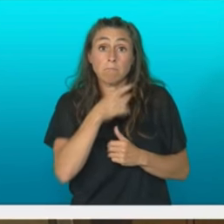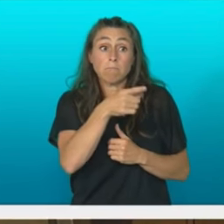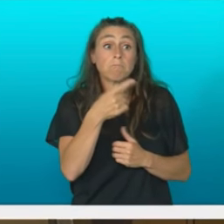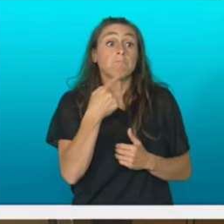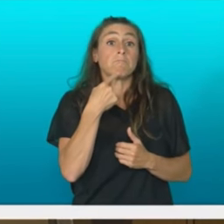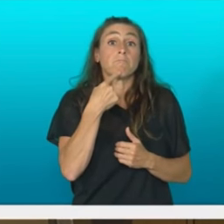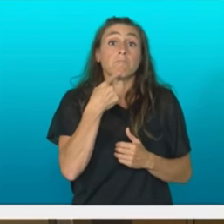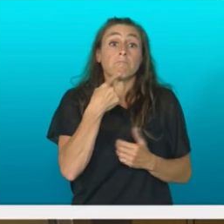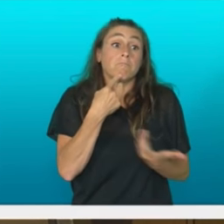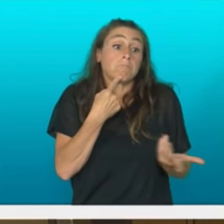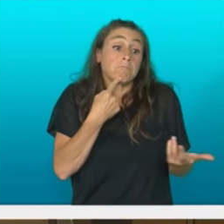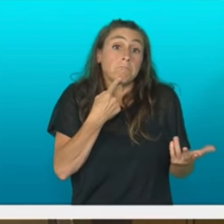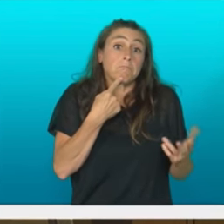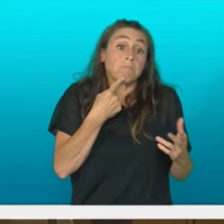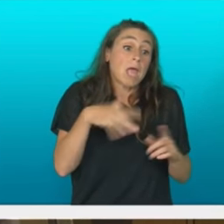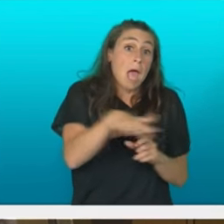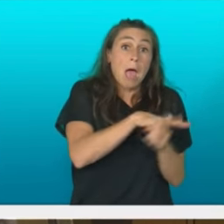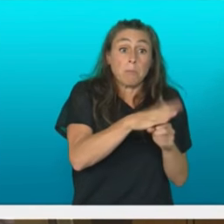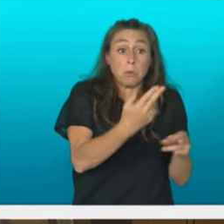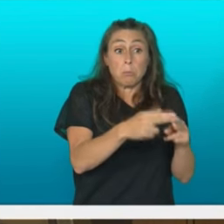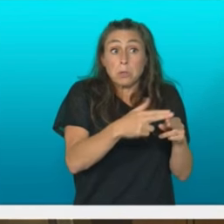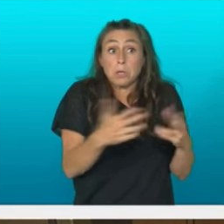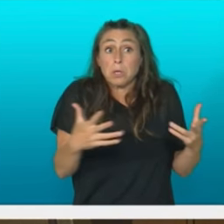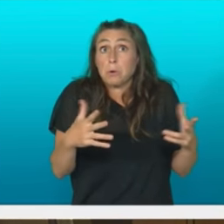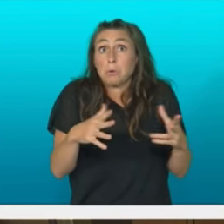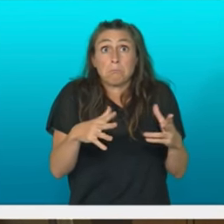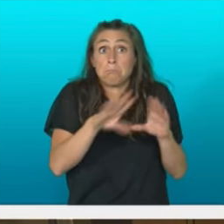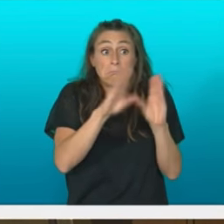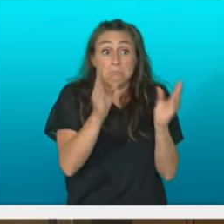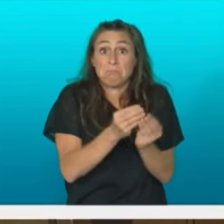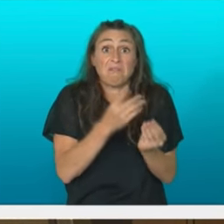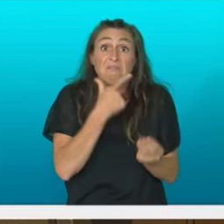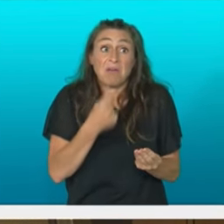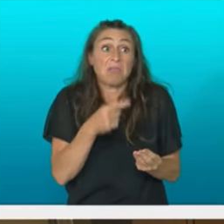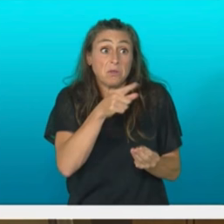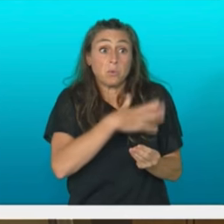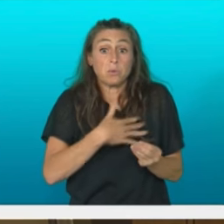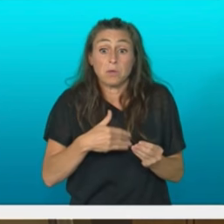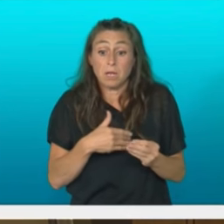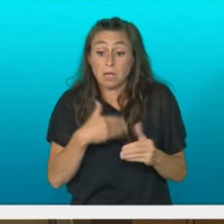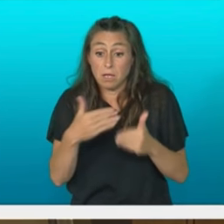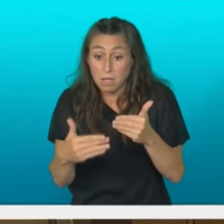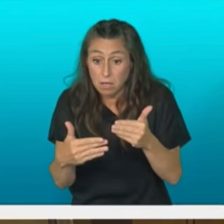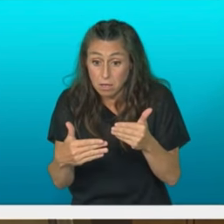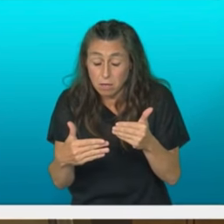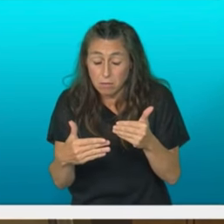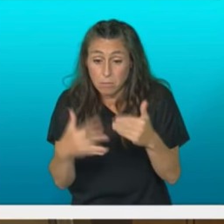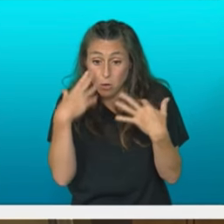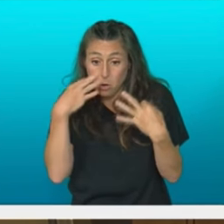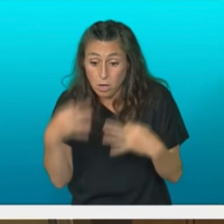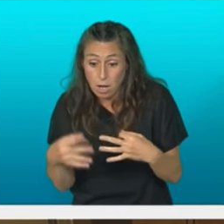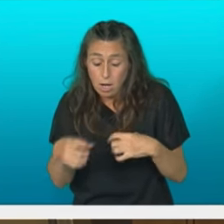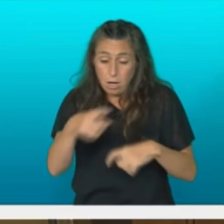lehentzagoa pixka bat eipatu, eta errazlabur bilzen da, aurrera egin nahi duzu, baina atzeraka egin ez, atzera